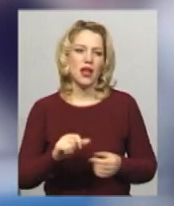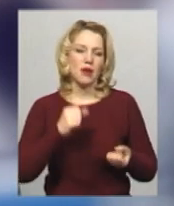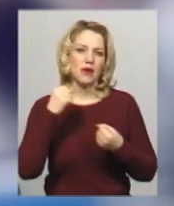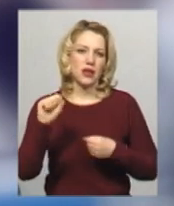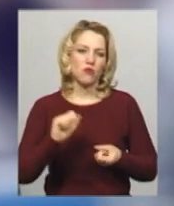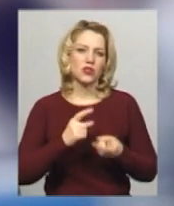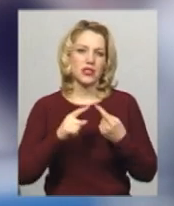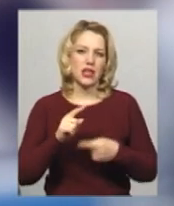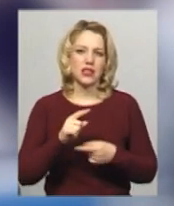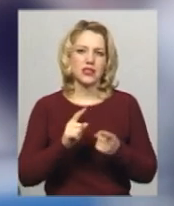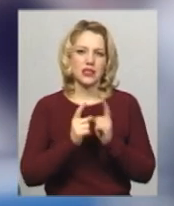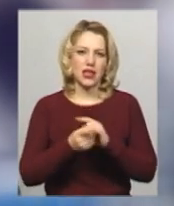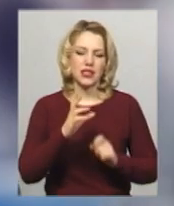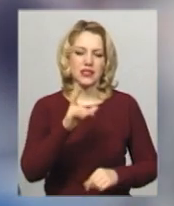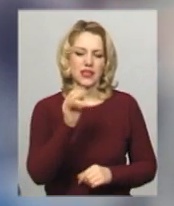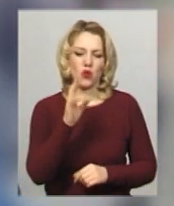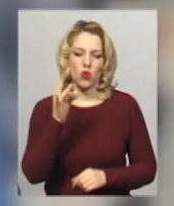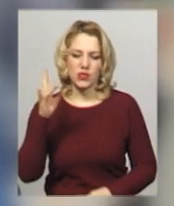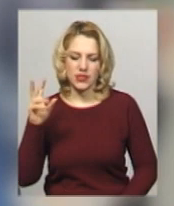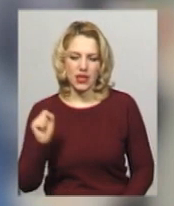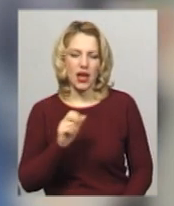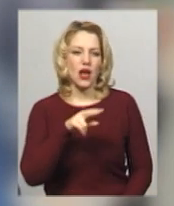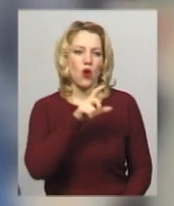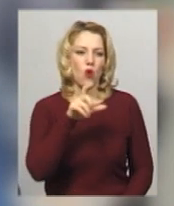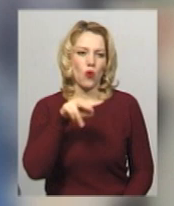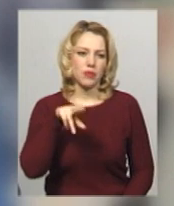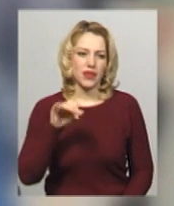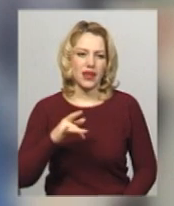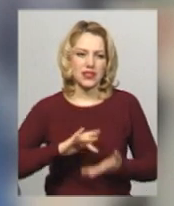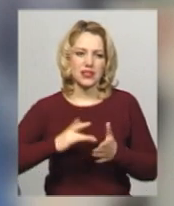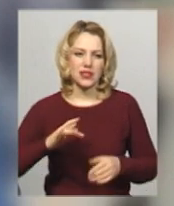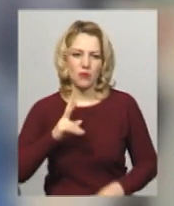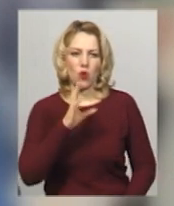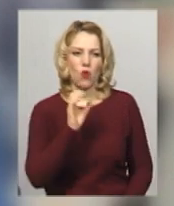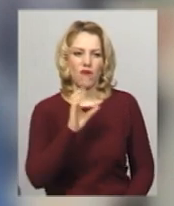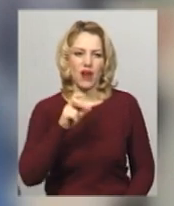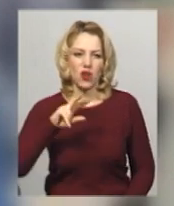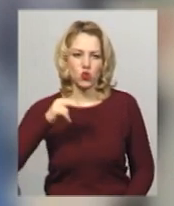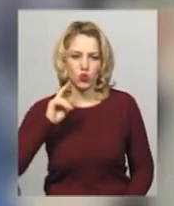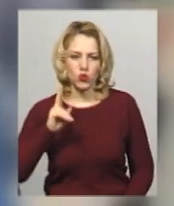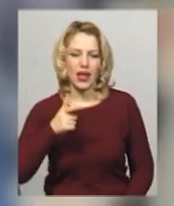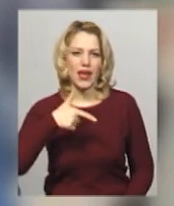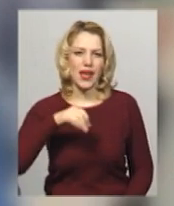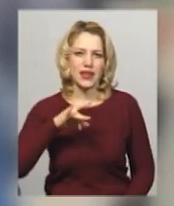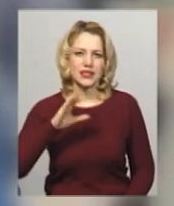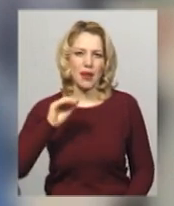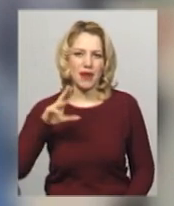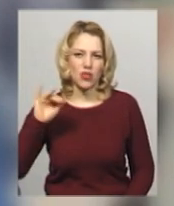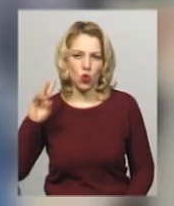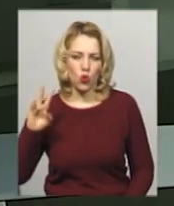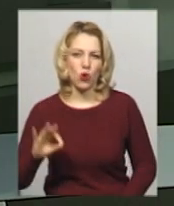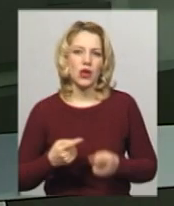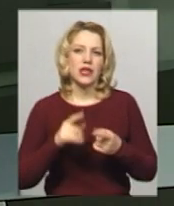стала Софія Сікорська та Софія Хаптар. Срібними призерами Анна Ковальчук і Аліса Герасименко. Бронзу завоював Олег Маматов.